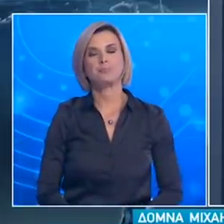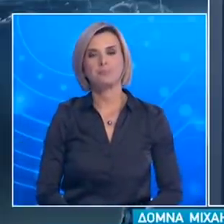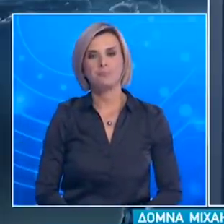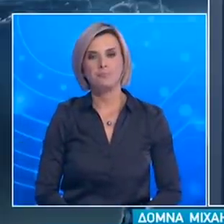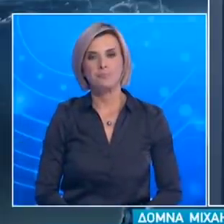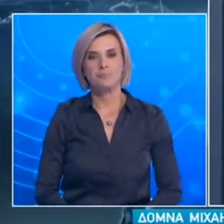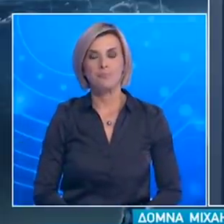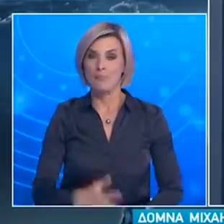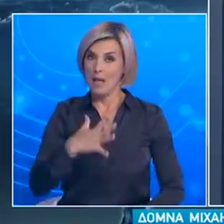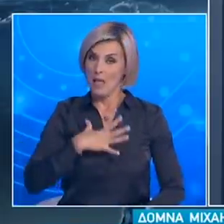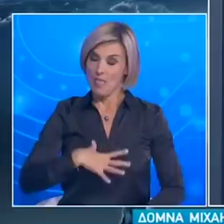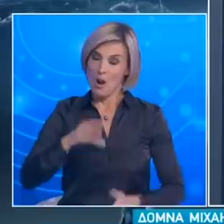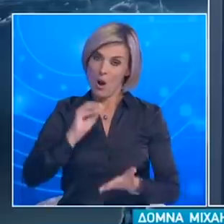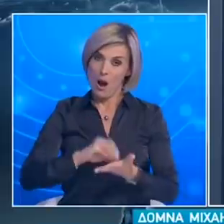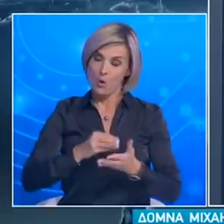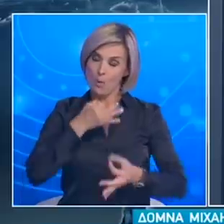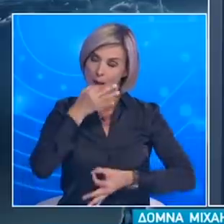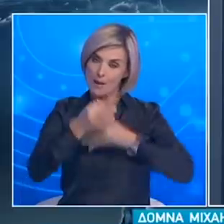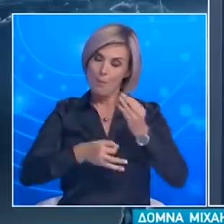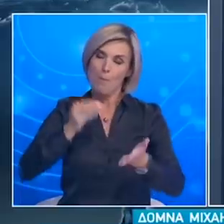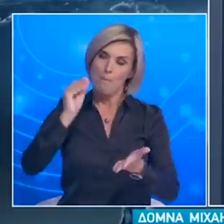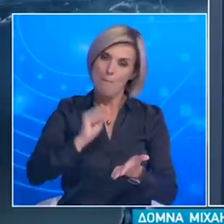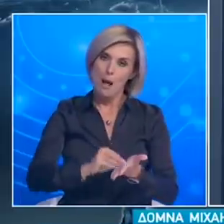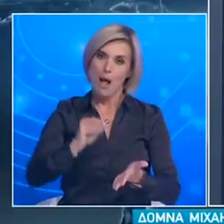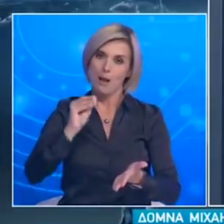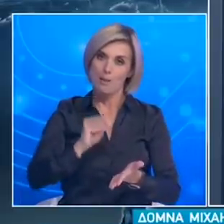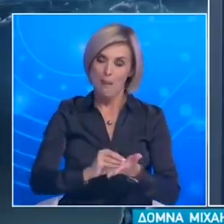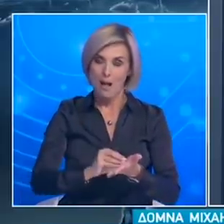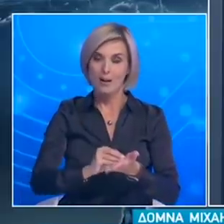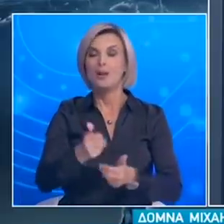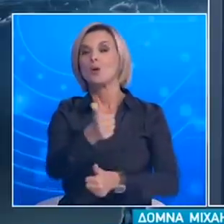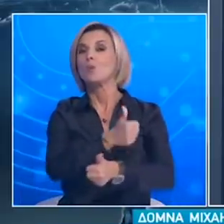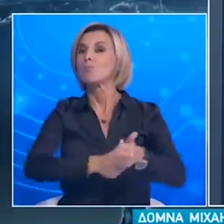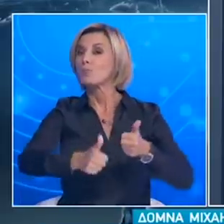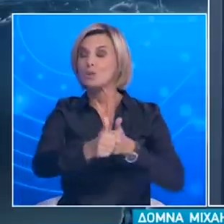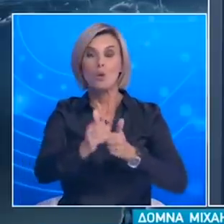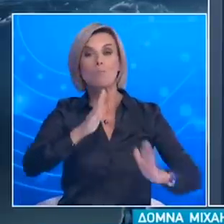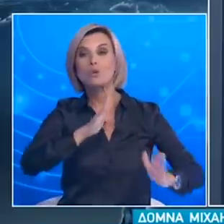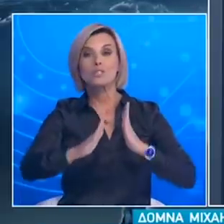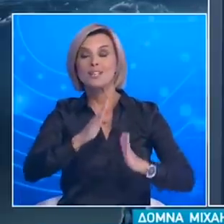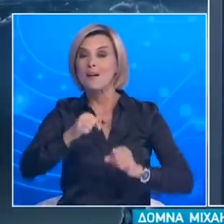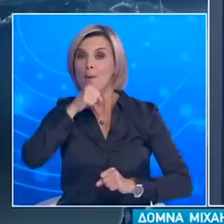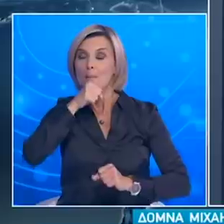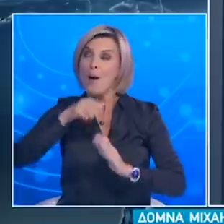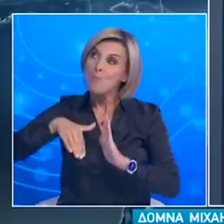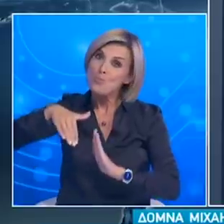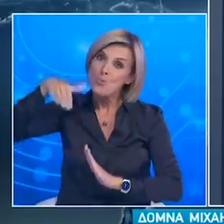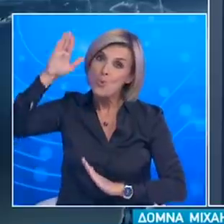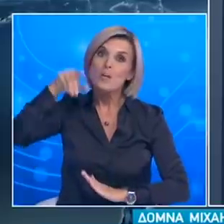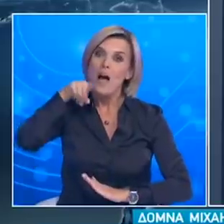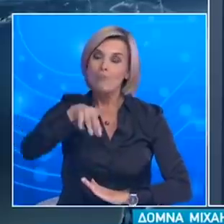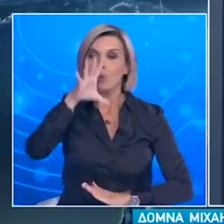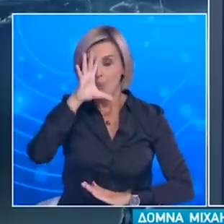θα ήθελα να σημειώσω για ακόμα μία φορά ότι η προστασία των ηλικιωμένων συμπολιτών μας είναι η μεγάλη μας